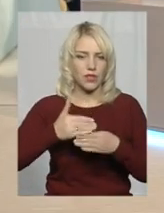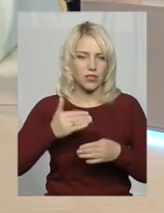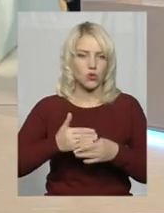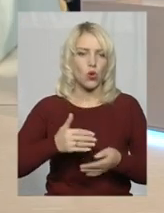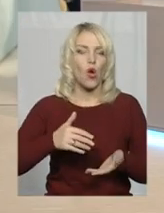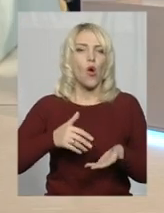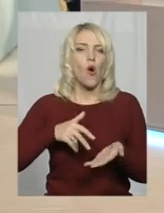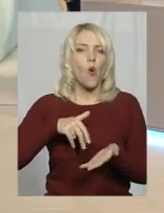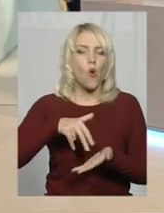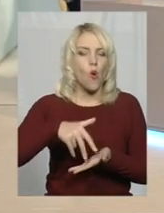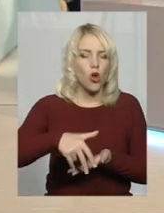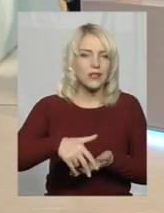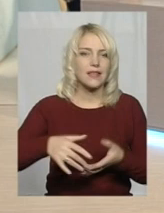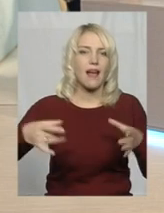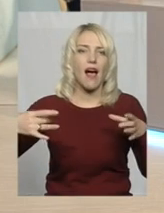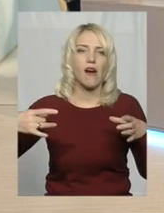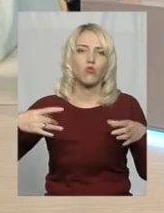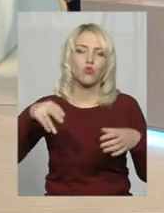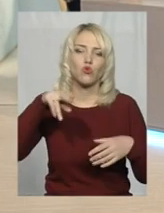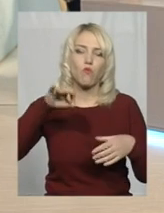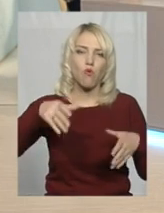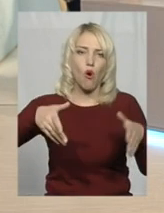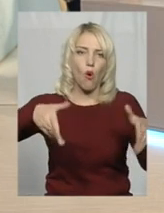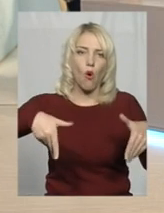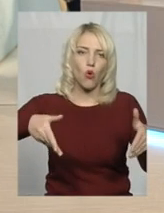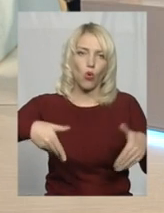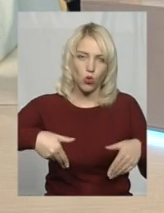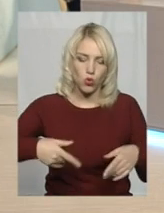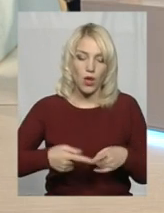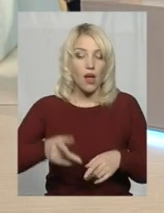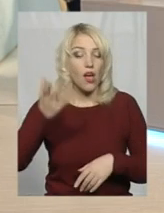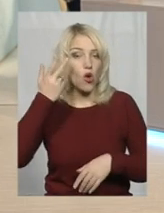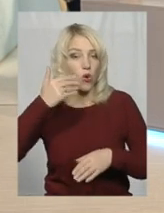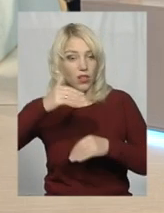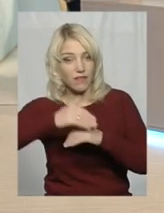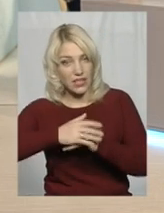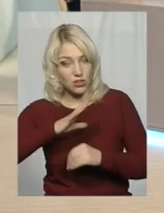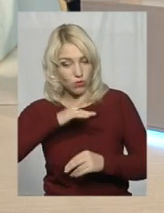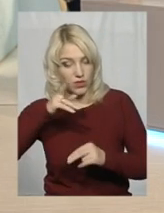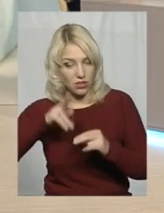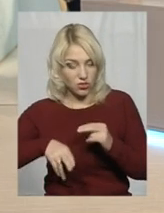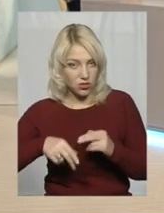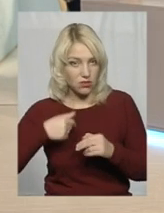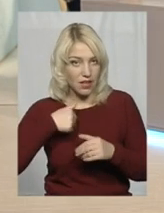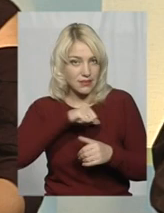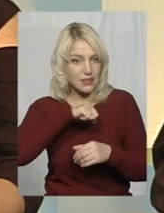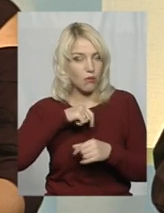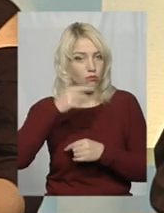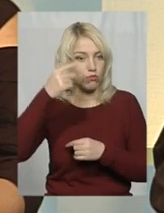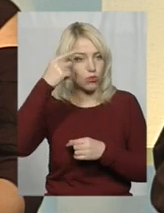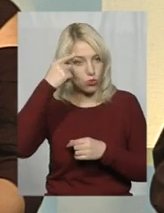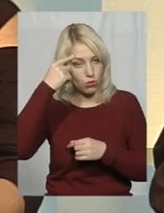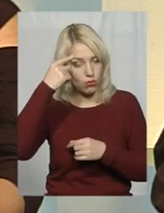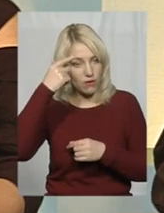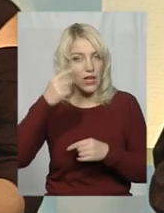городу». І коли вже вечір завершувався, я сам от подумав, а чи